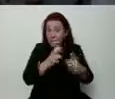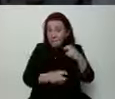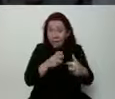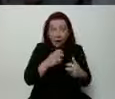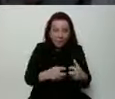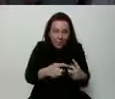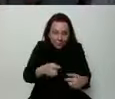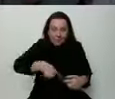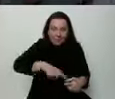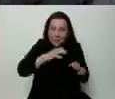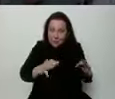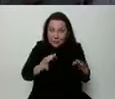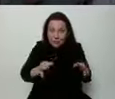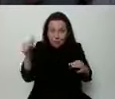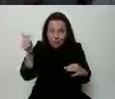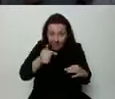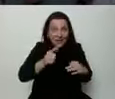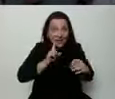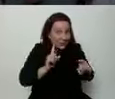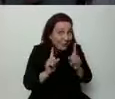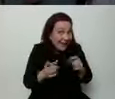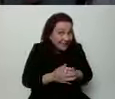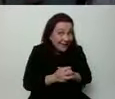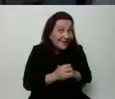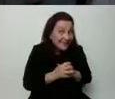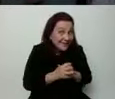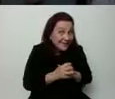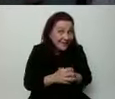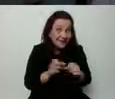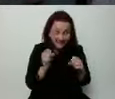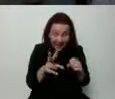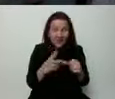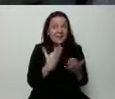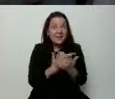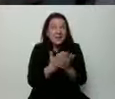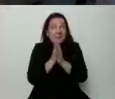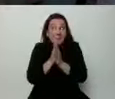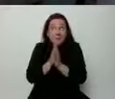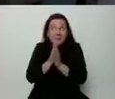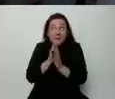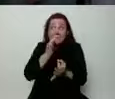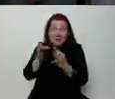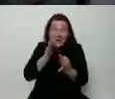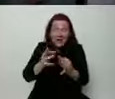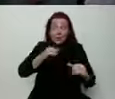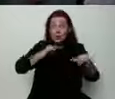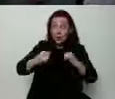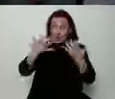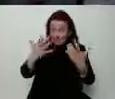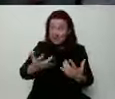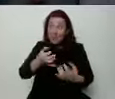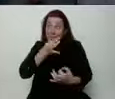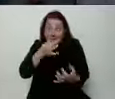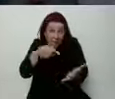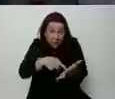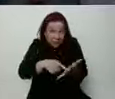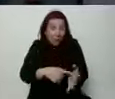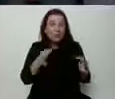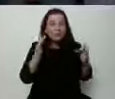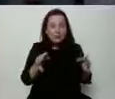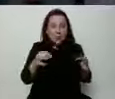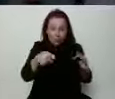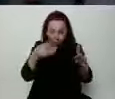dzisiaj powinniśmy debatować. Tak, proszę pana o zadawanie takich pytań. Rządzący chcą zadawać takie pytania. Dzisiaj na tym chcą się